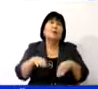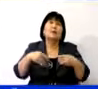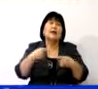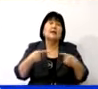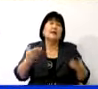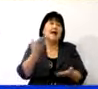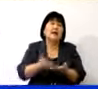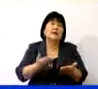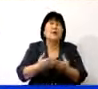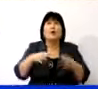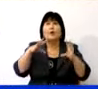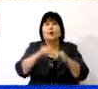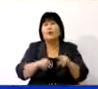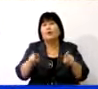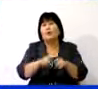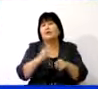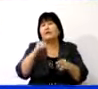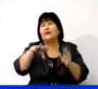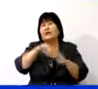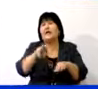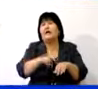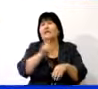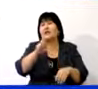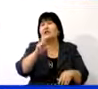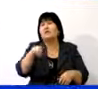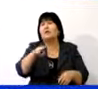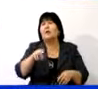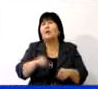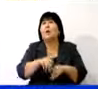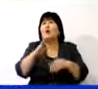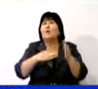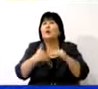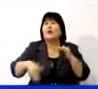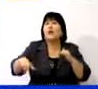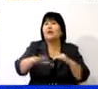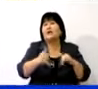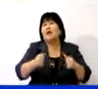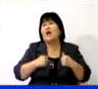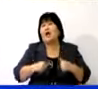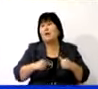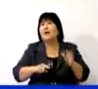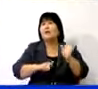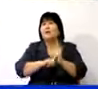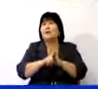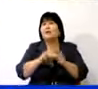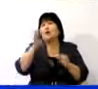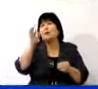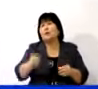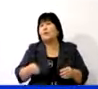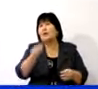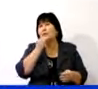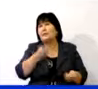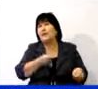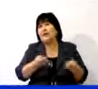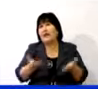рекомендаций, в том числе ввести в штат единицу врача-эпидемиолога, построить на территории центра баню, привести в соответствии с нормами питания.